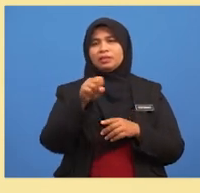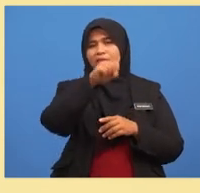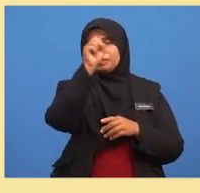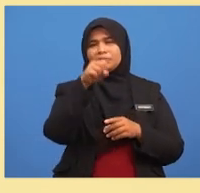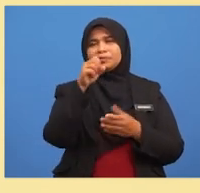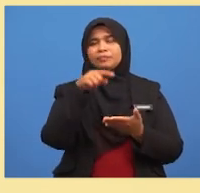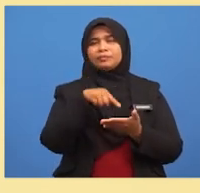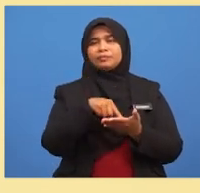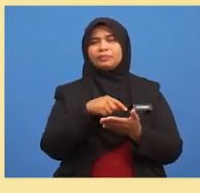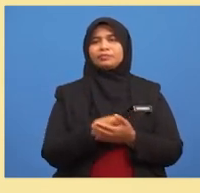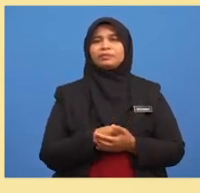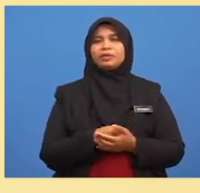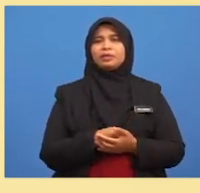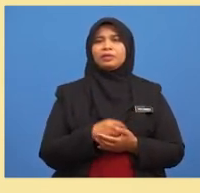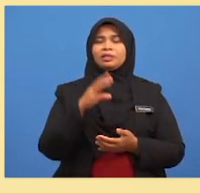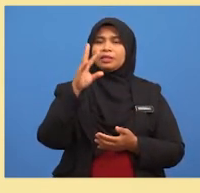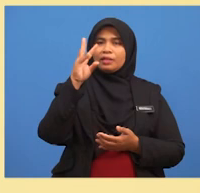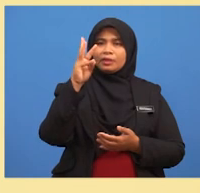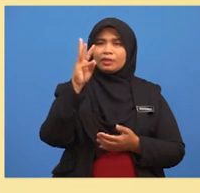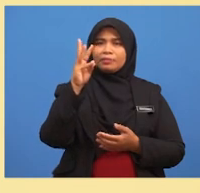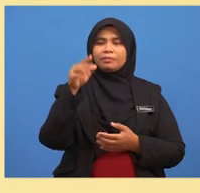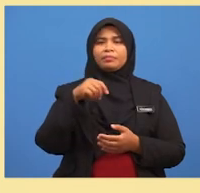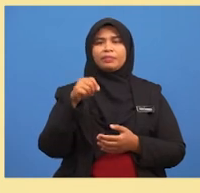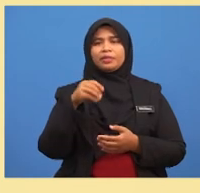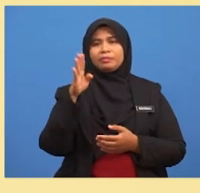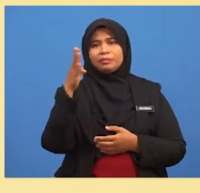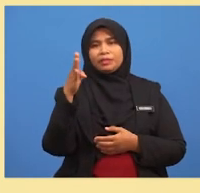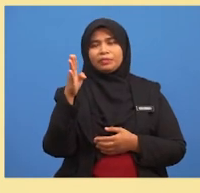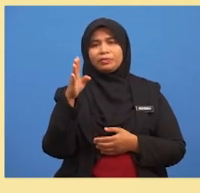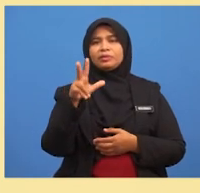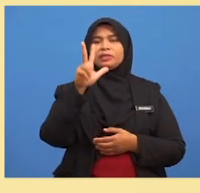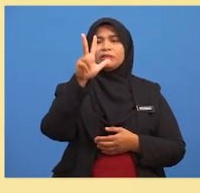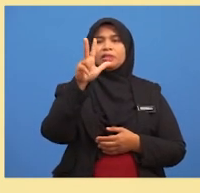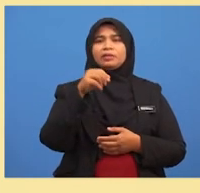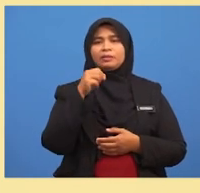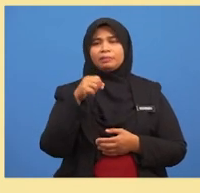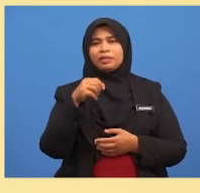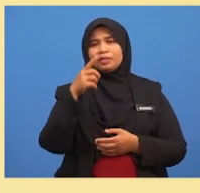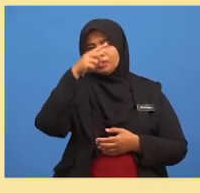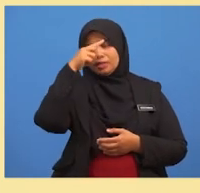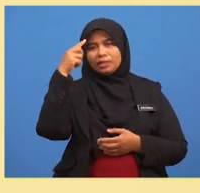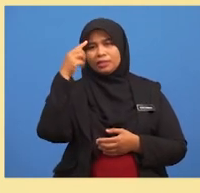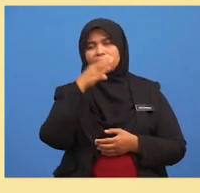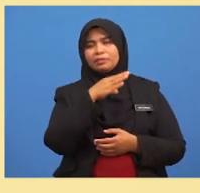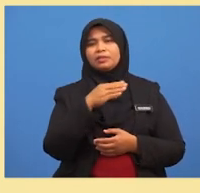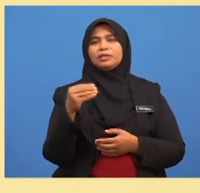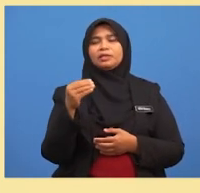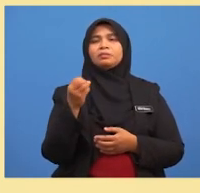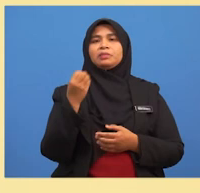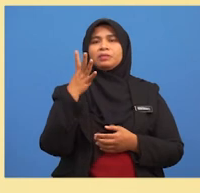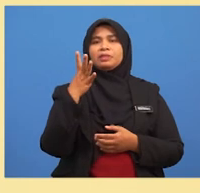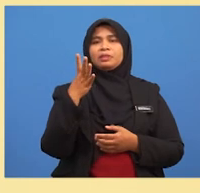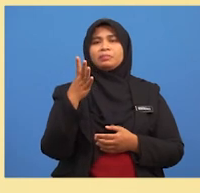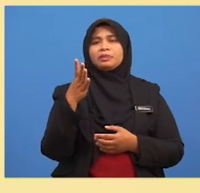6 batang pen biru, 3 batang pen hitam dan beberapa batang pen